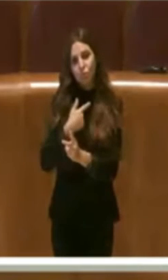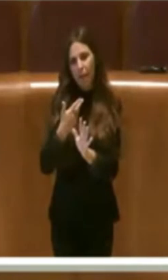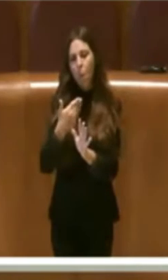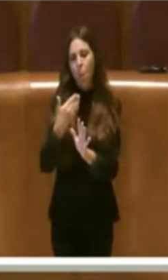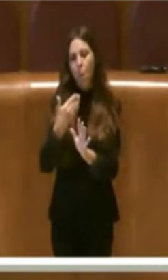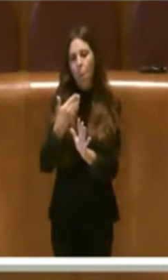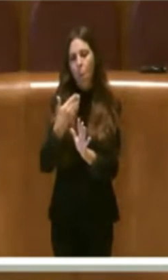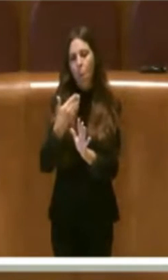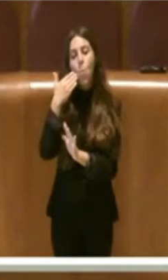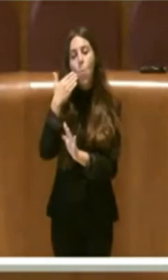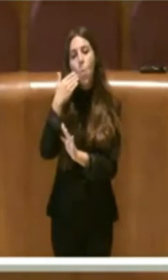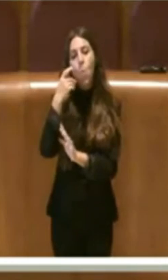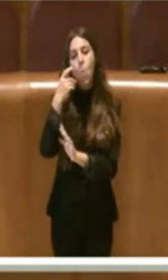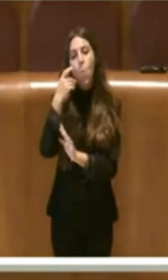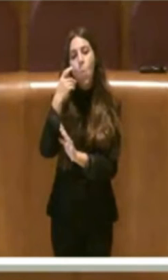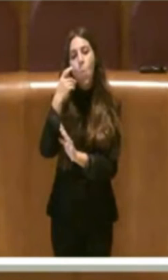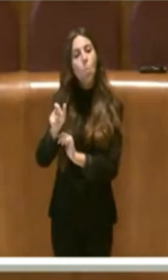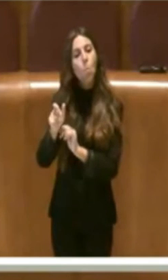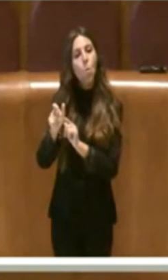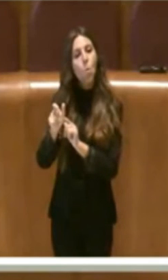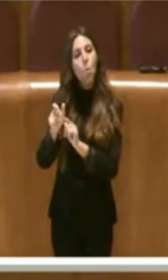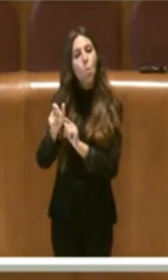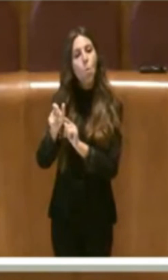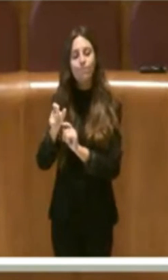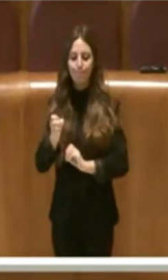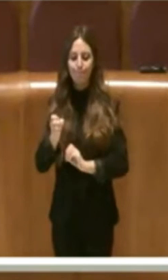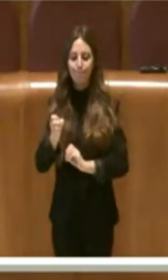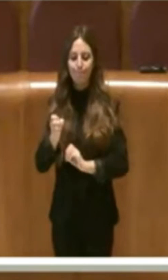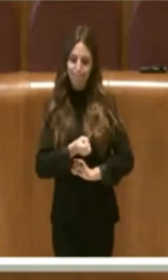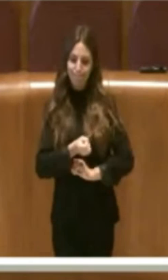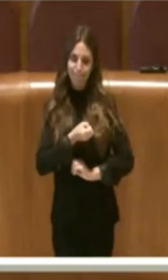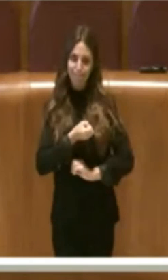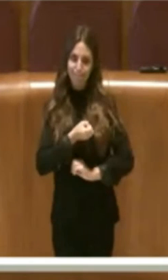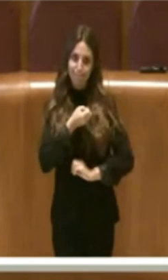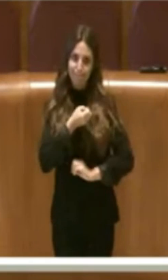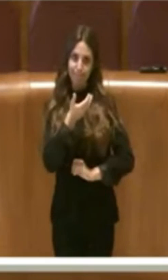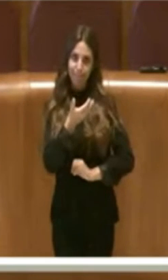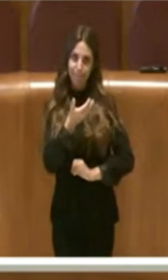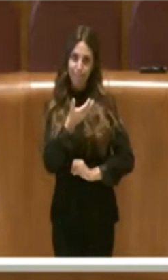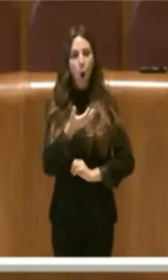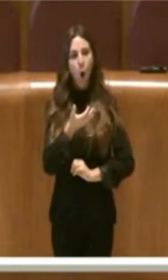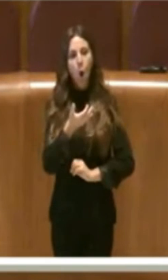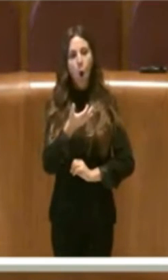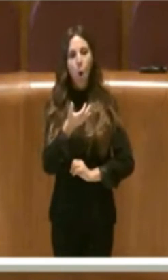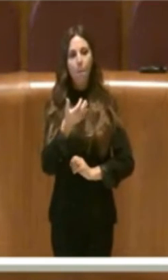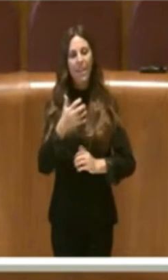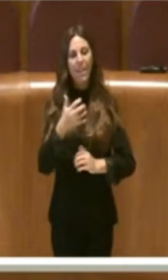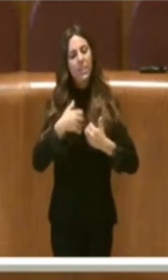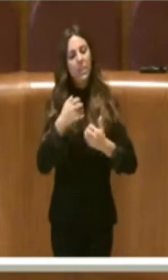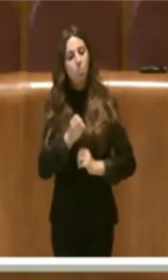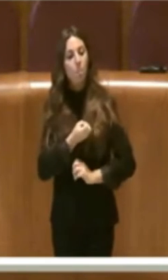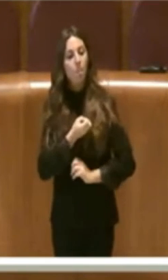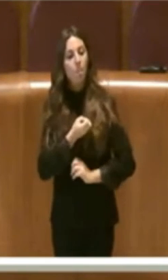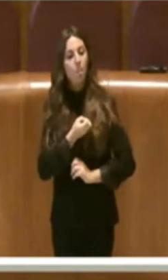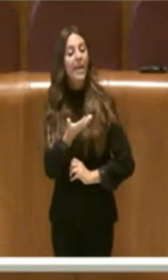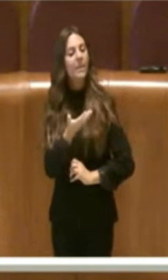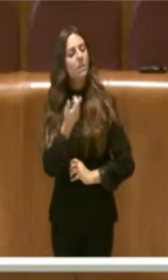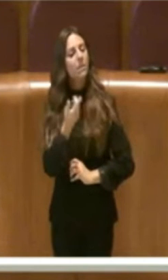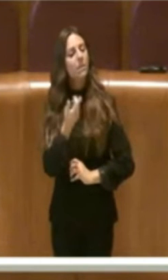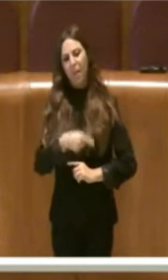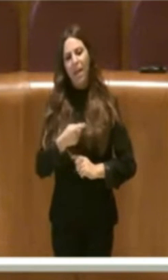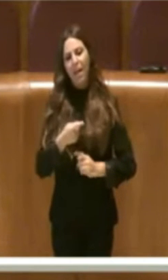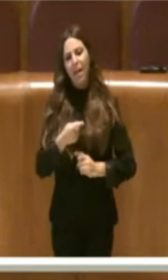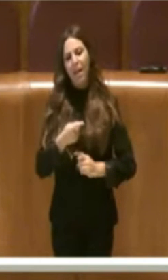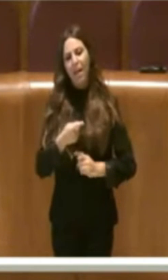un uomo che ha magari espresso per sfogo, ma non è questo la sede, non è